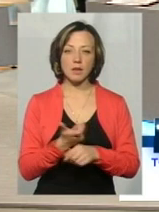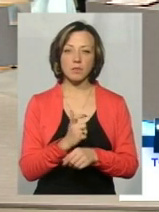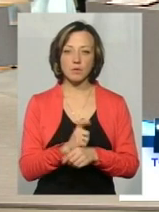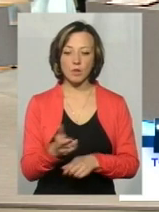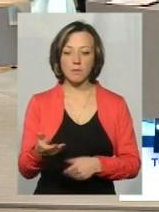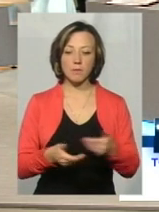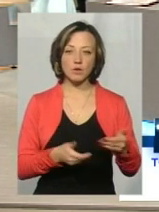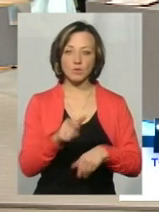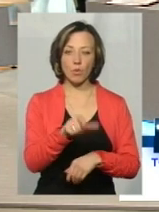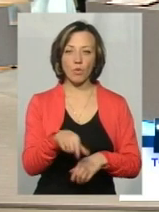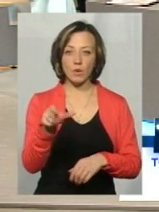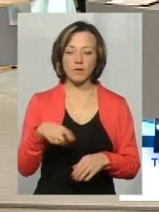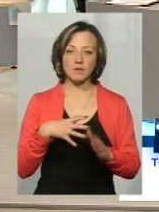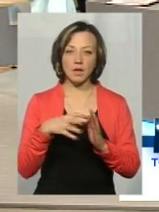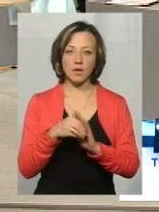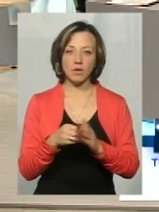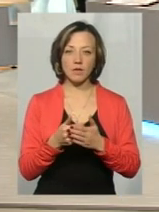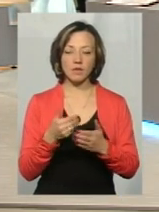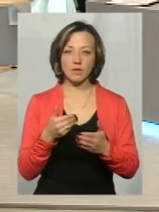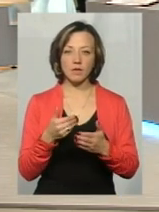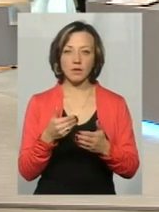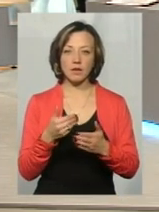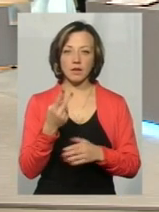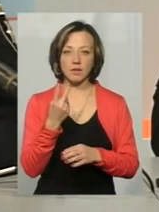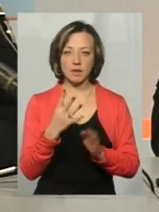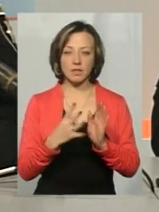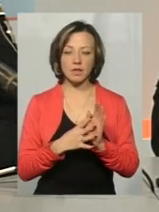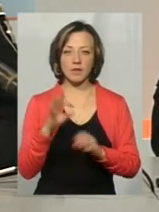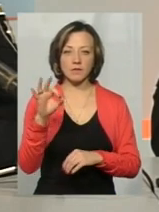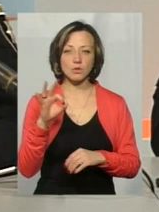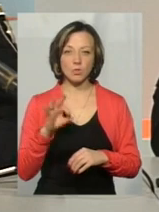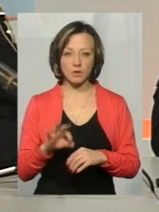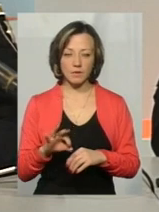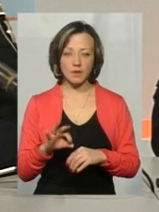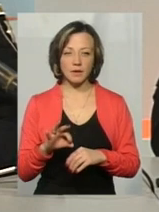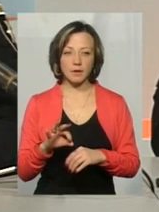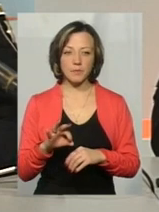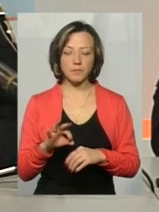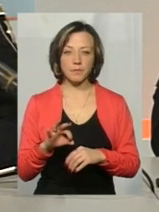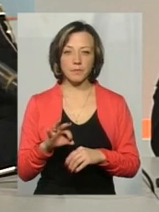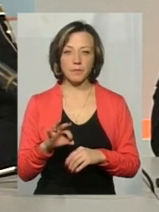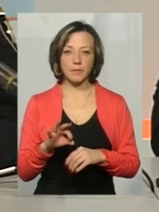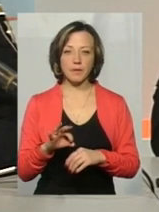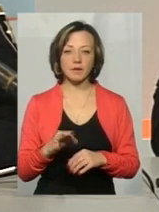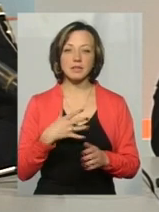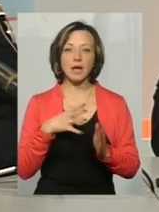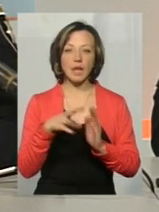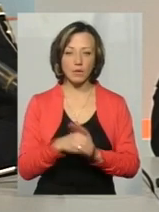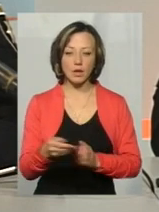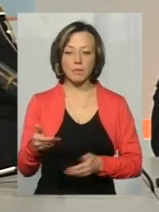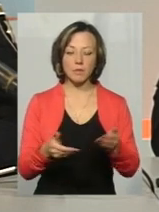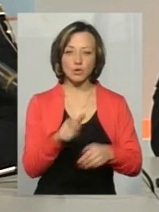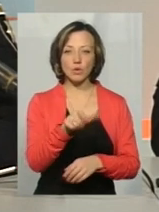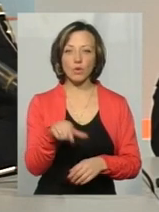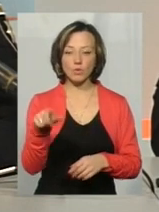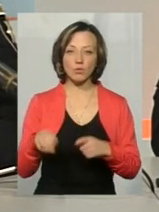пішоходів загинуло від, це майже 29% від загальної кількості загиблих, це загинули пішоходи. Тобто за порушення